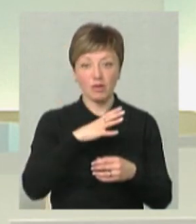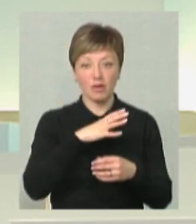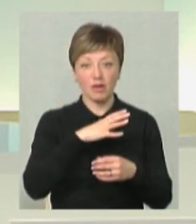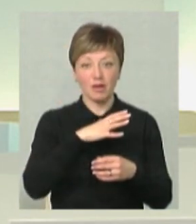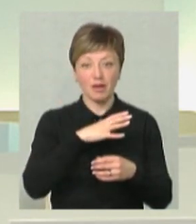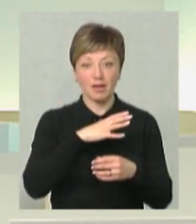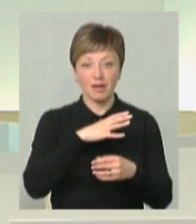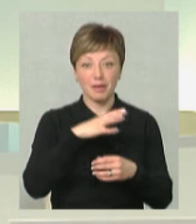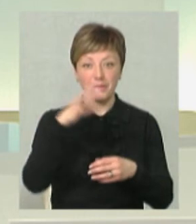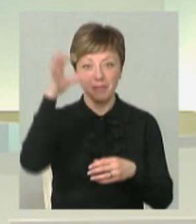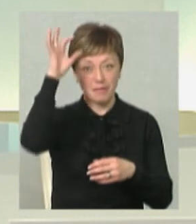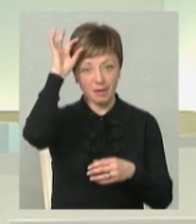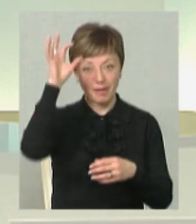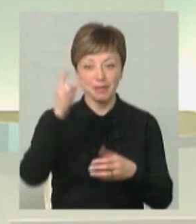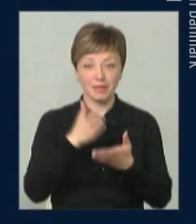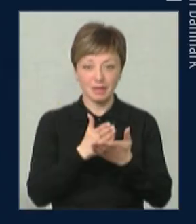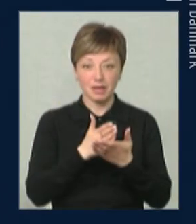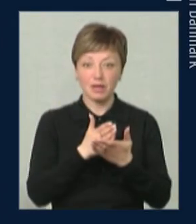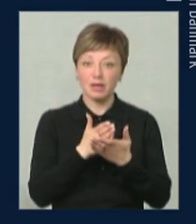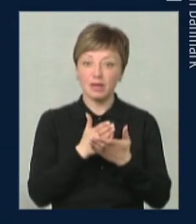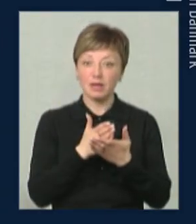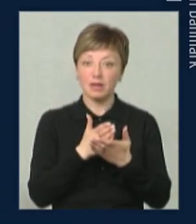я маю ще прямо на... Так, так. Так,